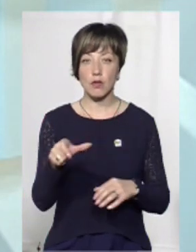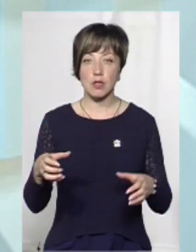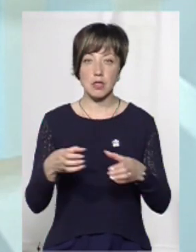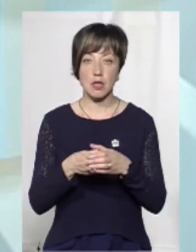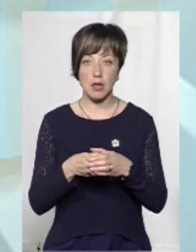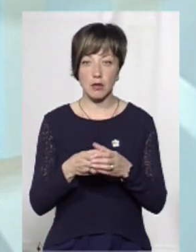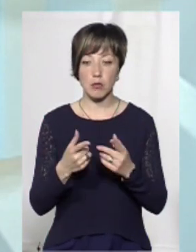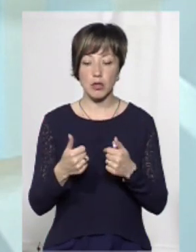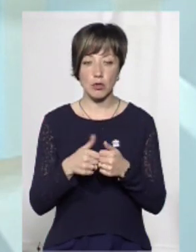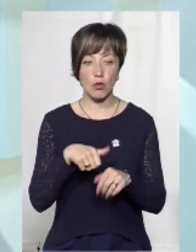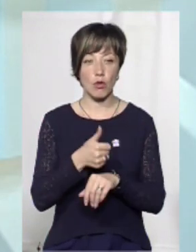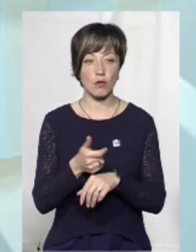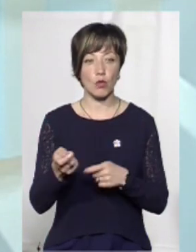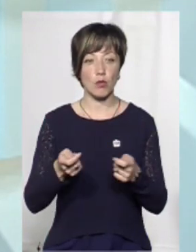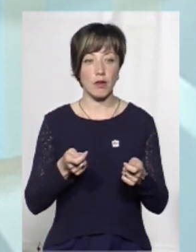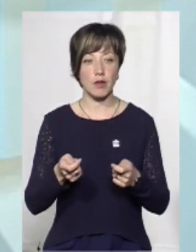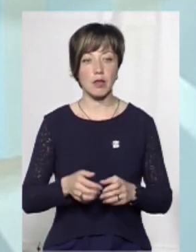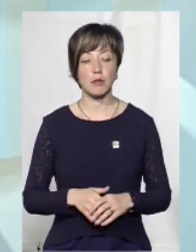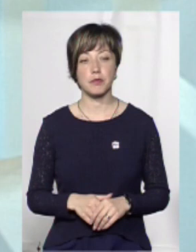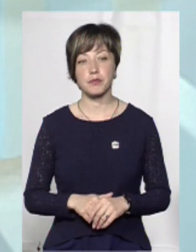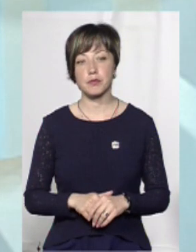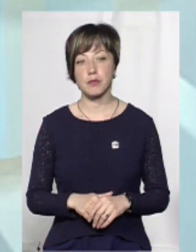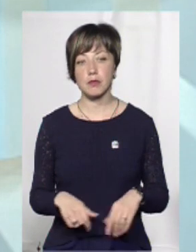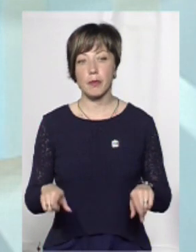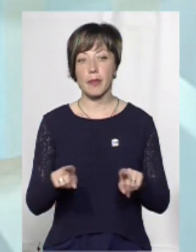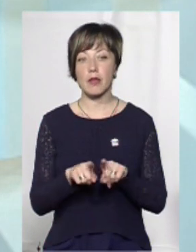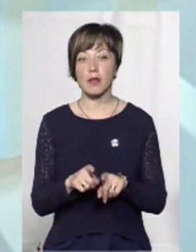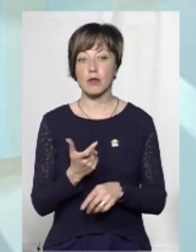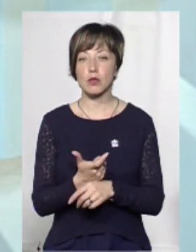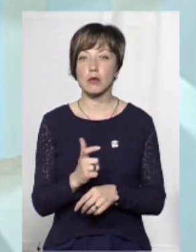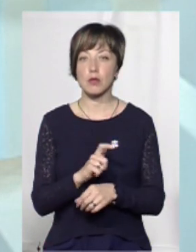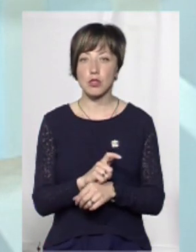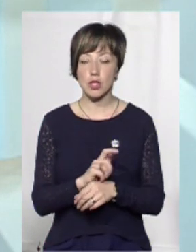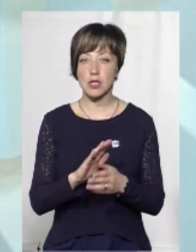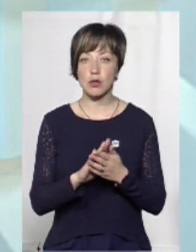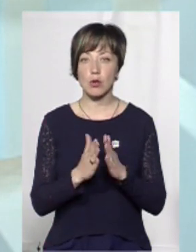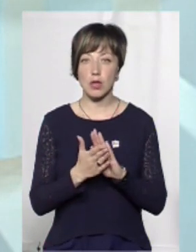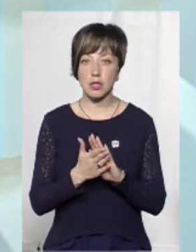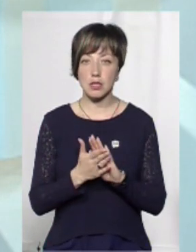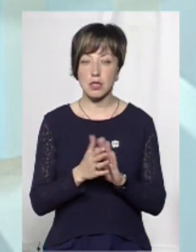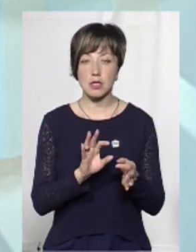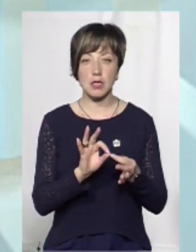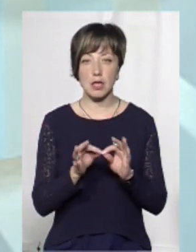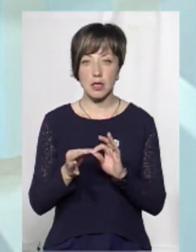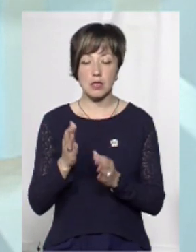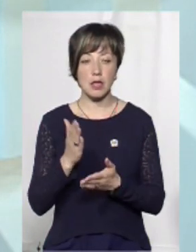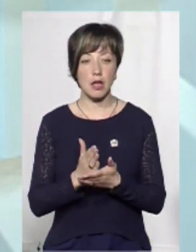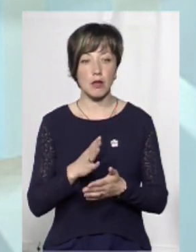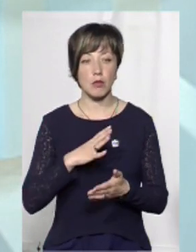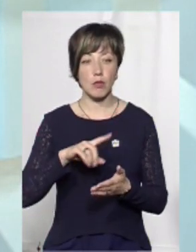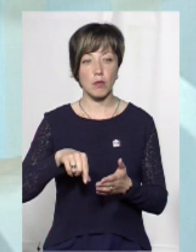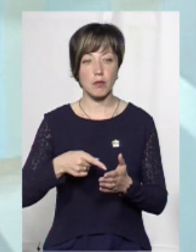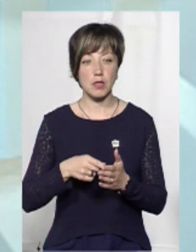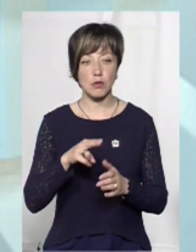особового складу підрозділів головного управління. Також найбільша ситуація складна, склалась була по